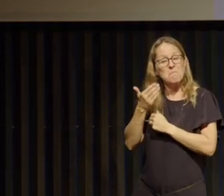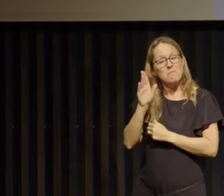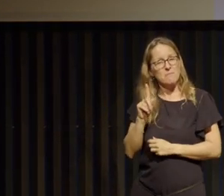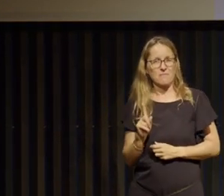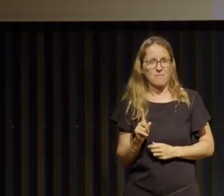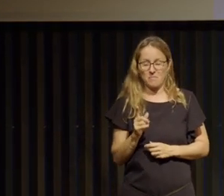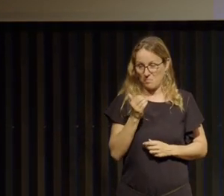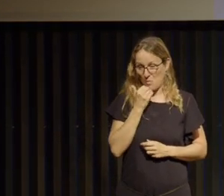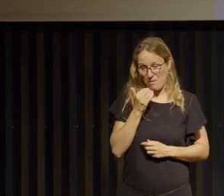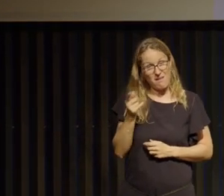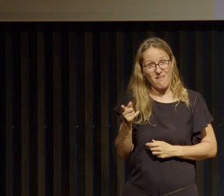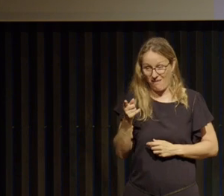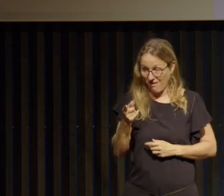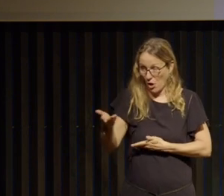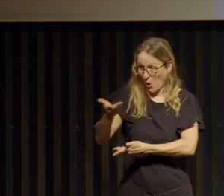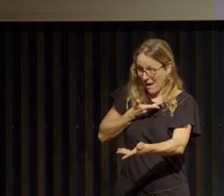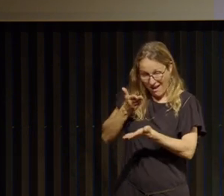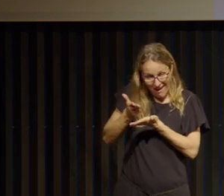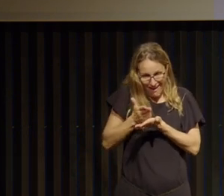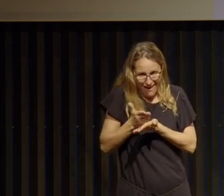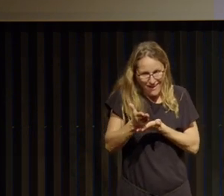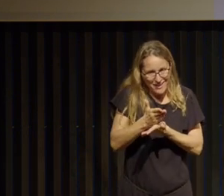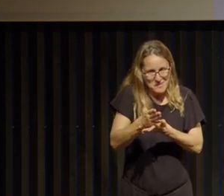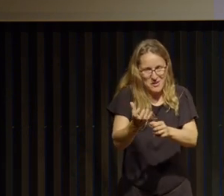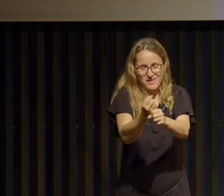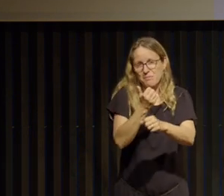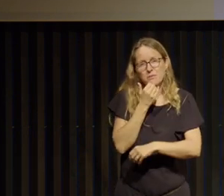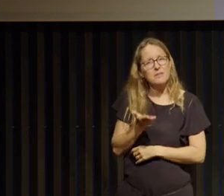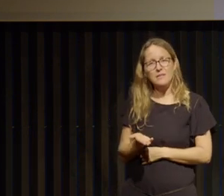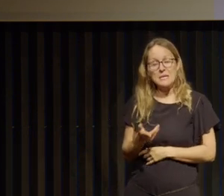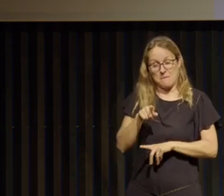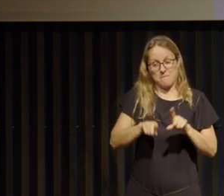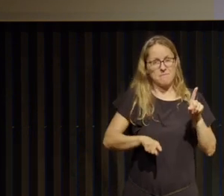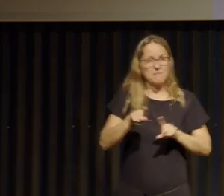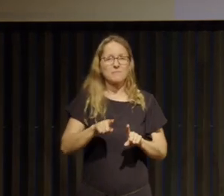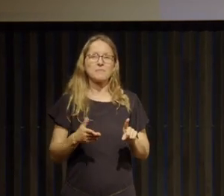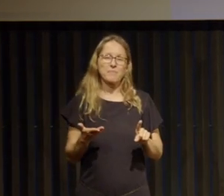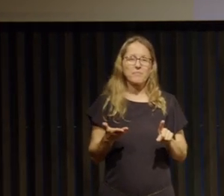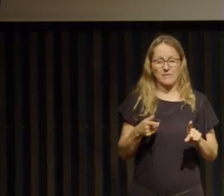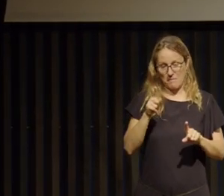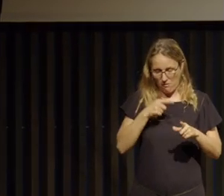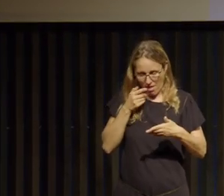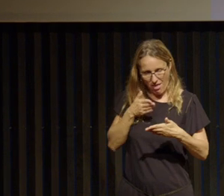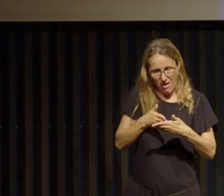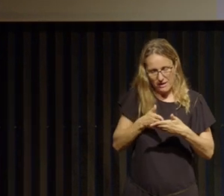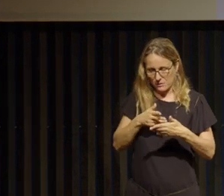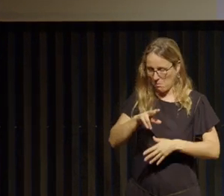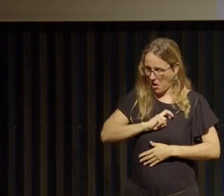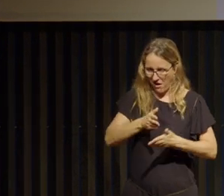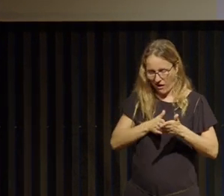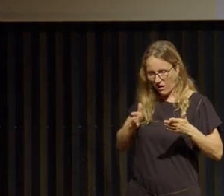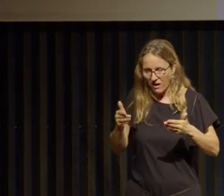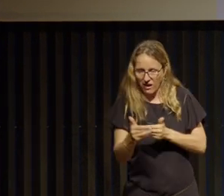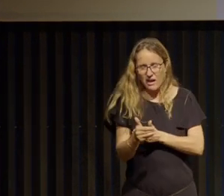pour autant ils ne peuvent pas faire le chemin à notre place et parfois dépasser aller au-delà de ces peurs-là de ces